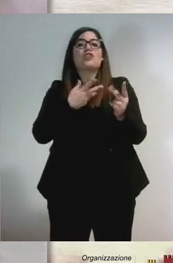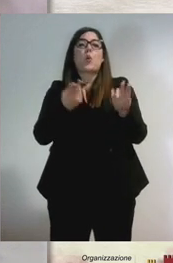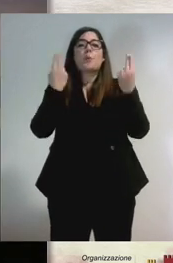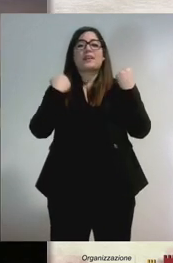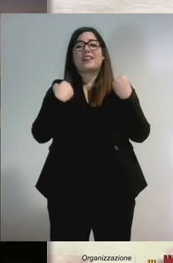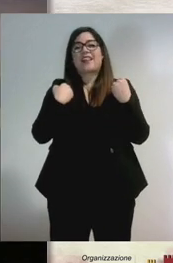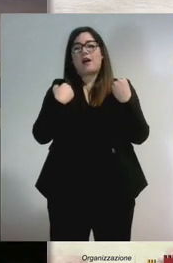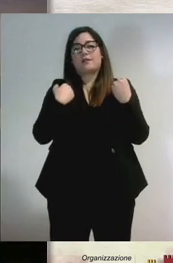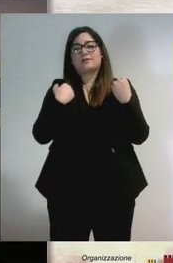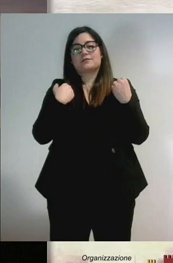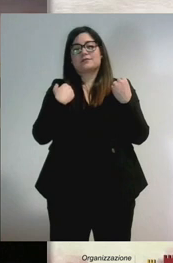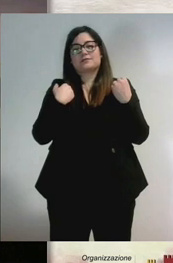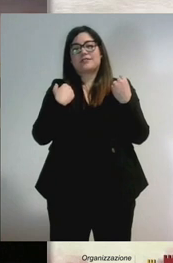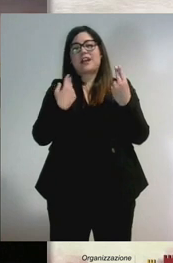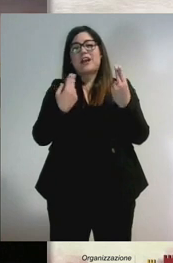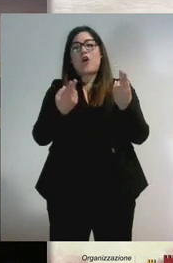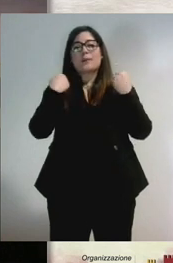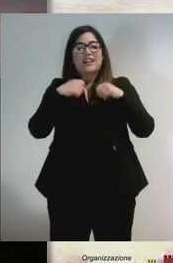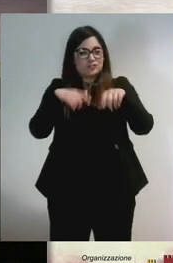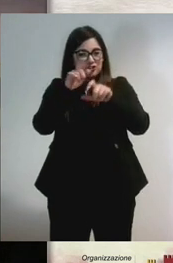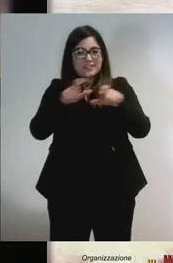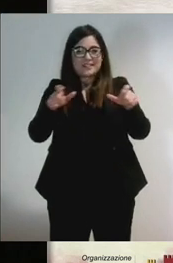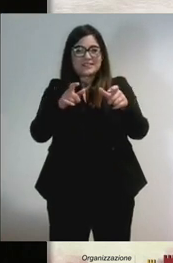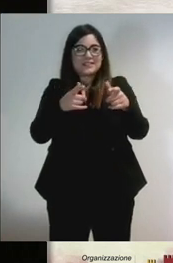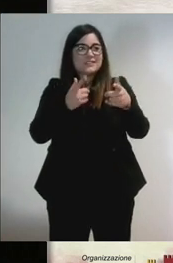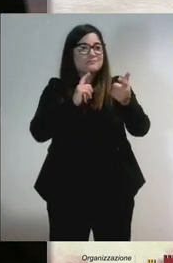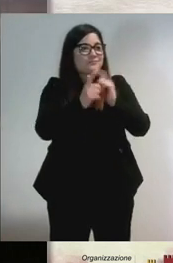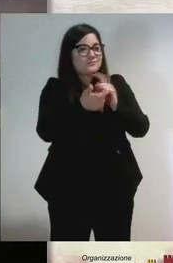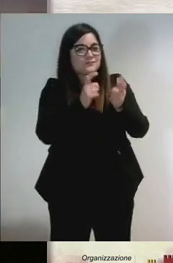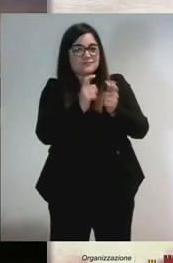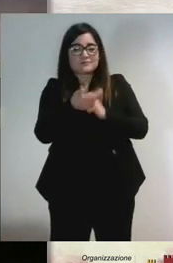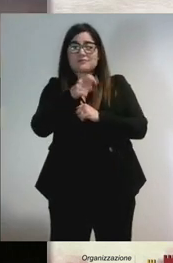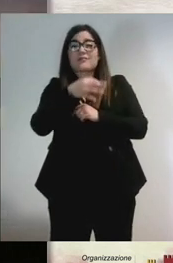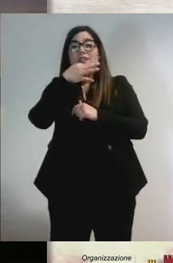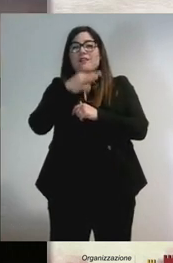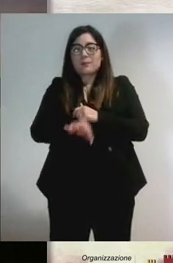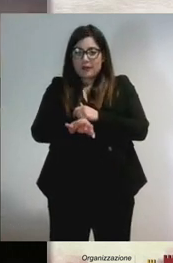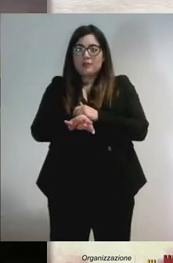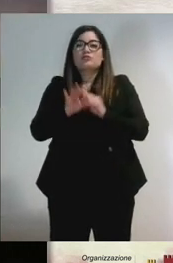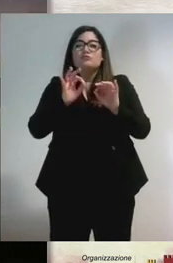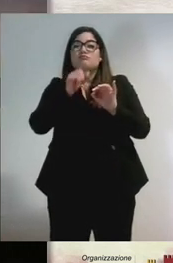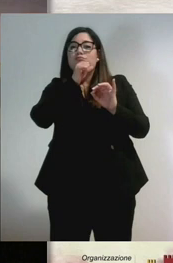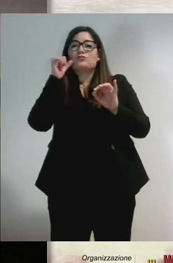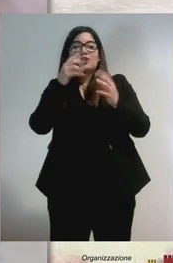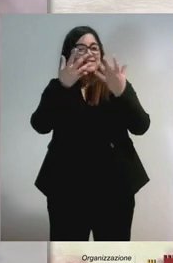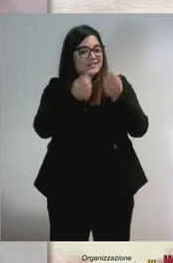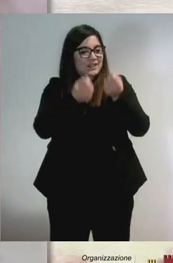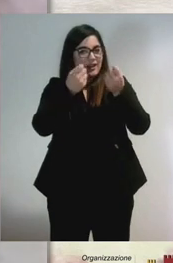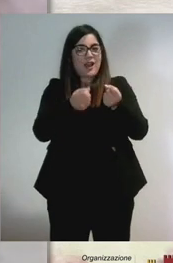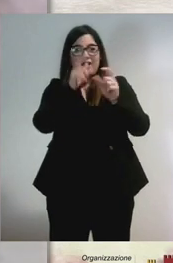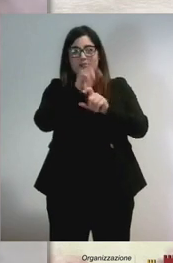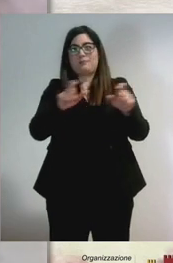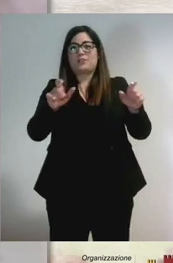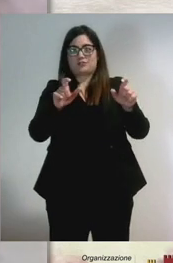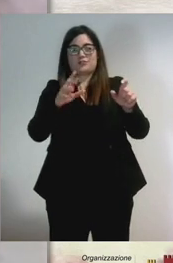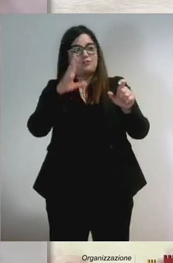di parlare con la gente. Perché hanno la capacità di intuire i bisogni reali della gente. E questi sono